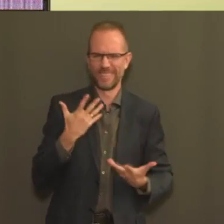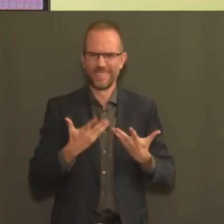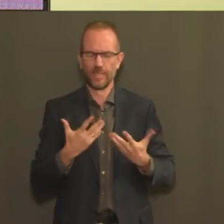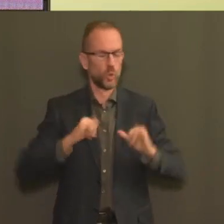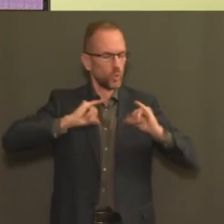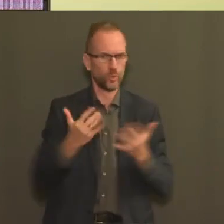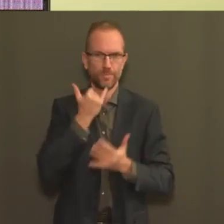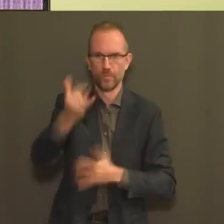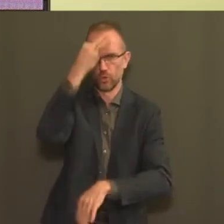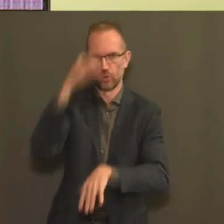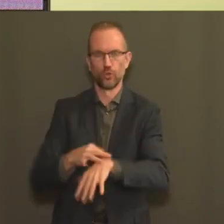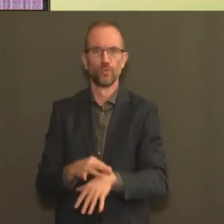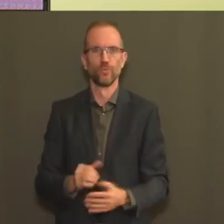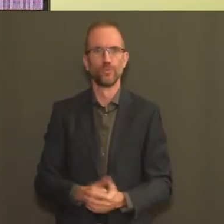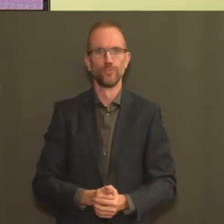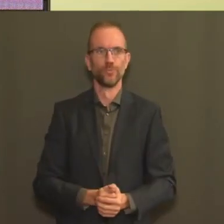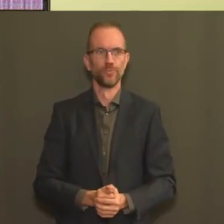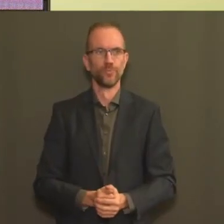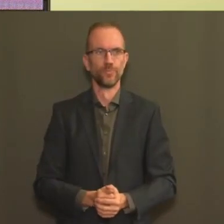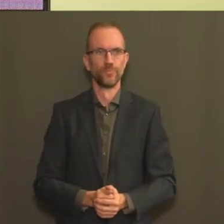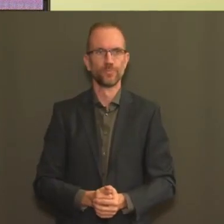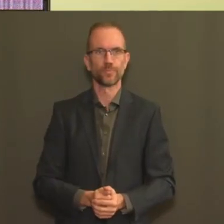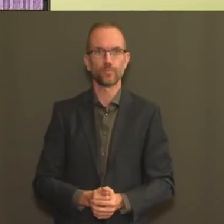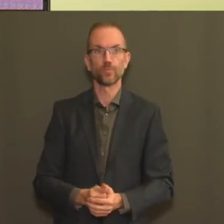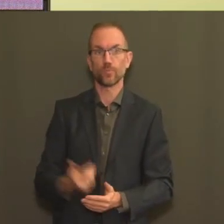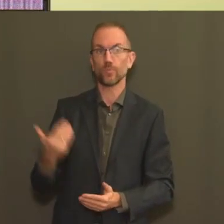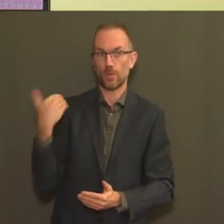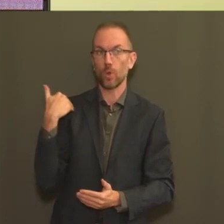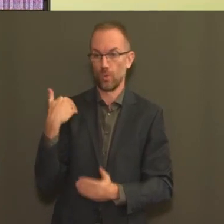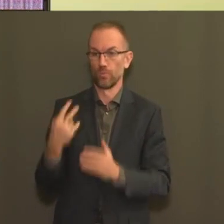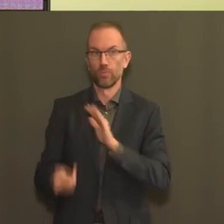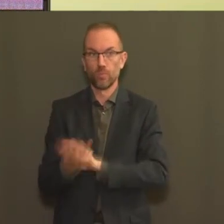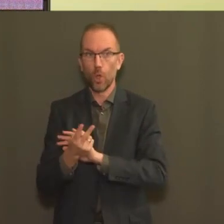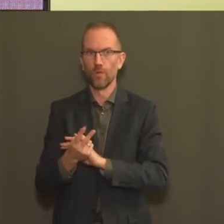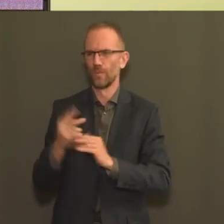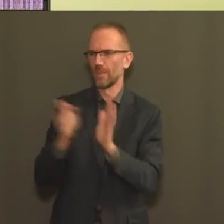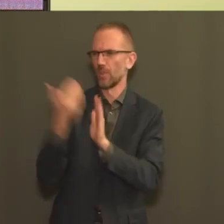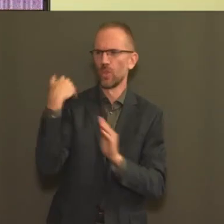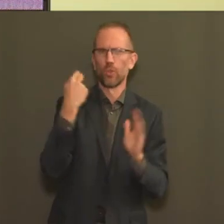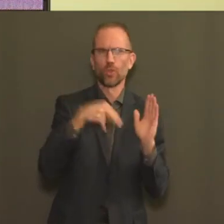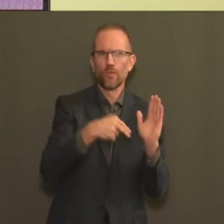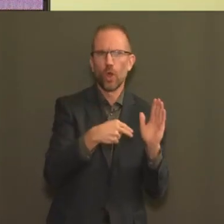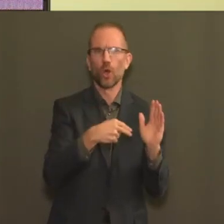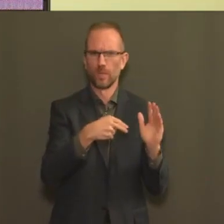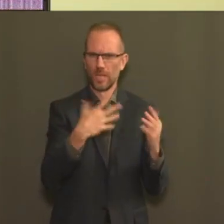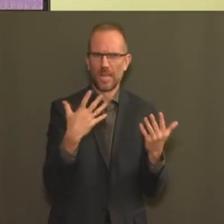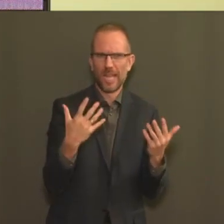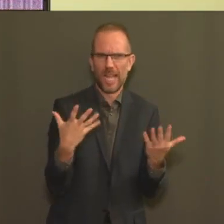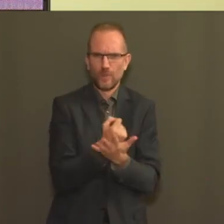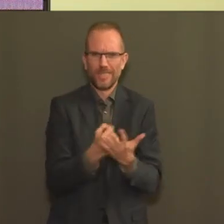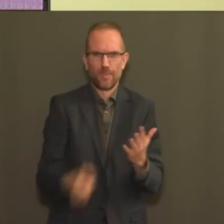Nous avons montré que nous pouvions contrer une situation au mois de novembre, et nous avons montré une grande